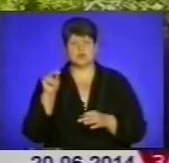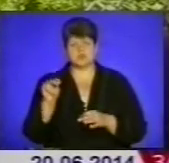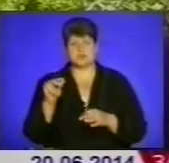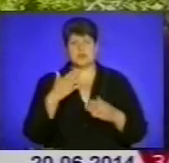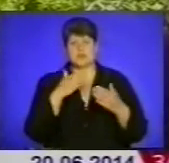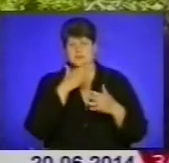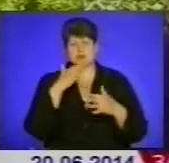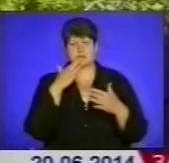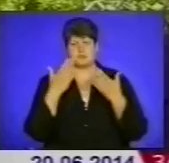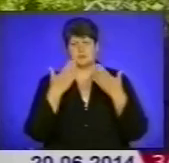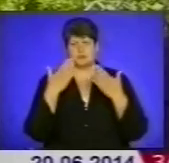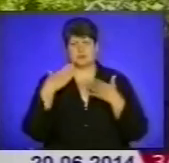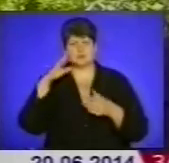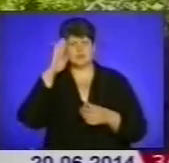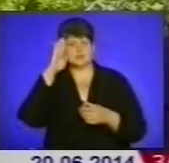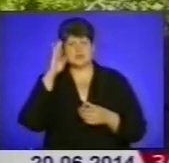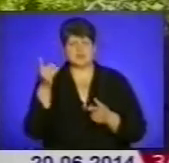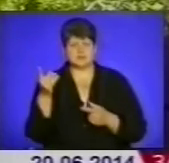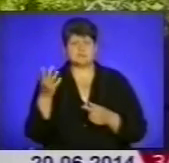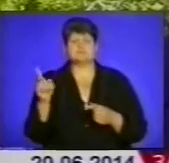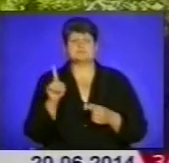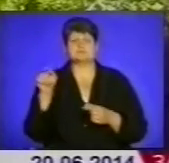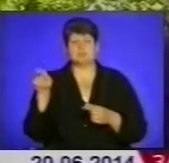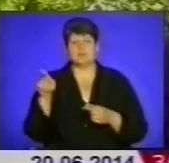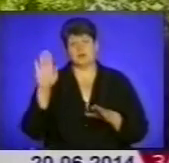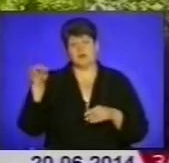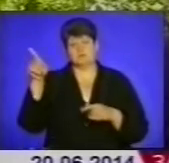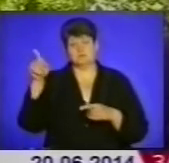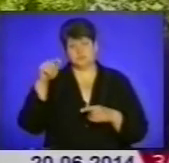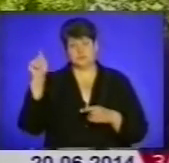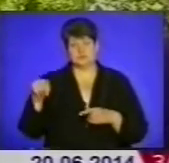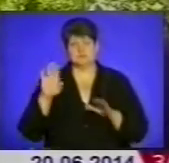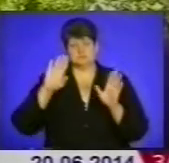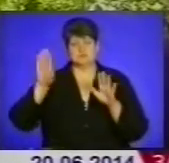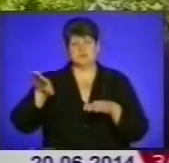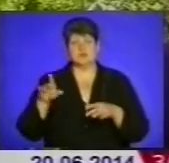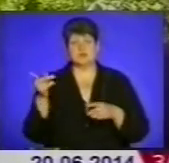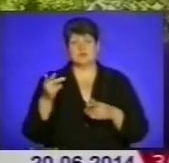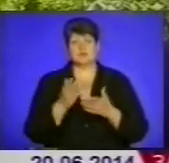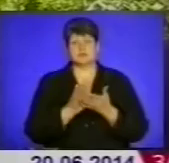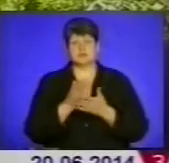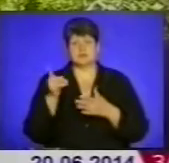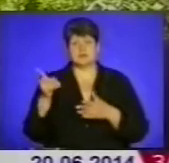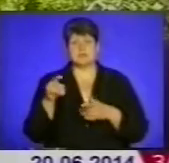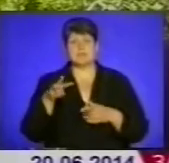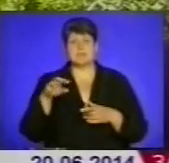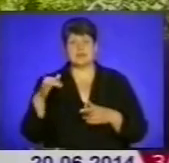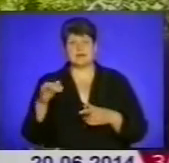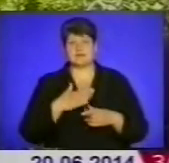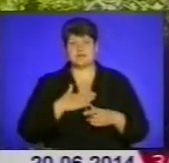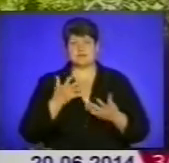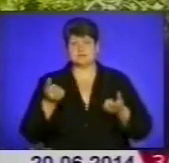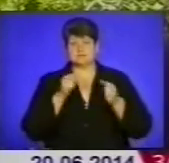мужчинами. Та, що там це, нехай там воюють. Вони, мабуть, на це заслужили, бо вони на Майдані нас не підтримували.